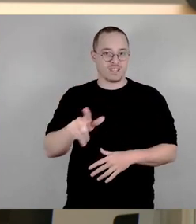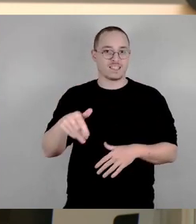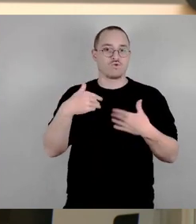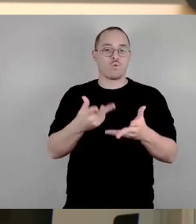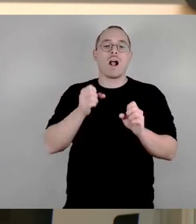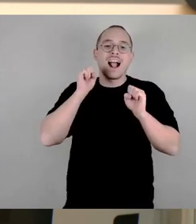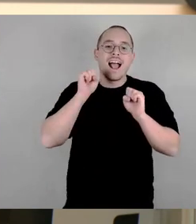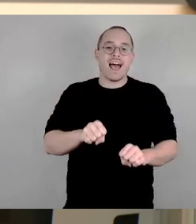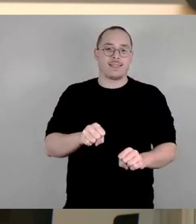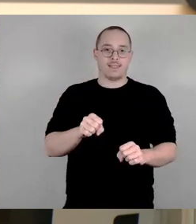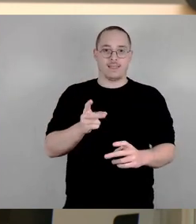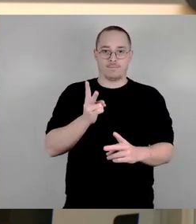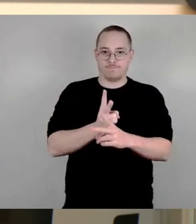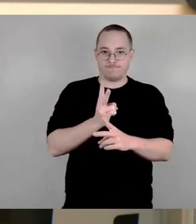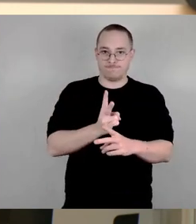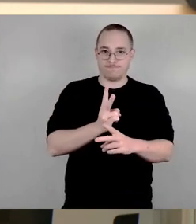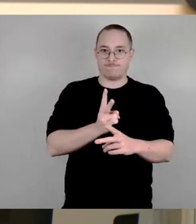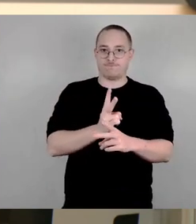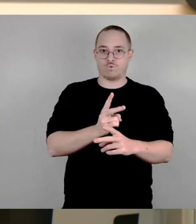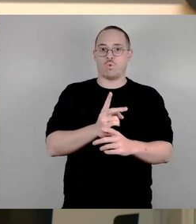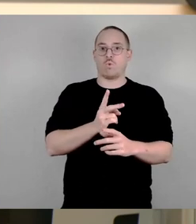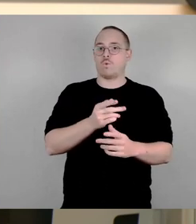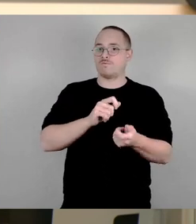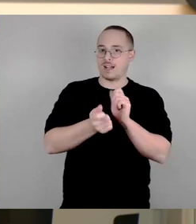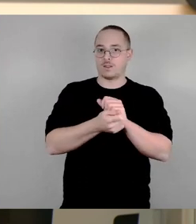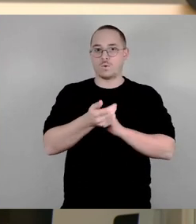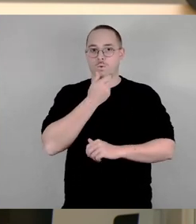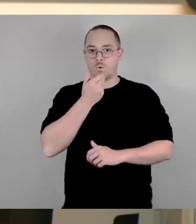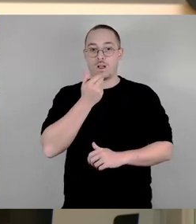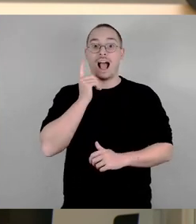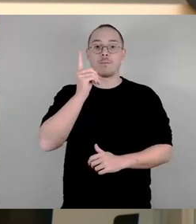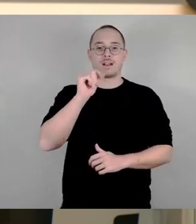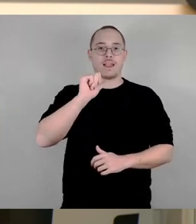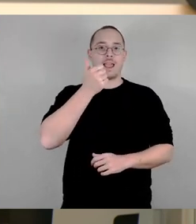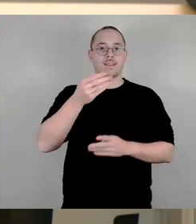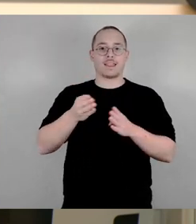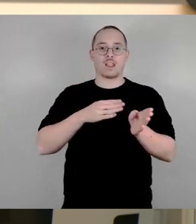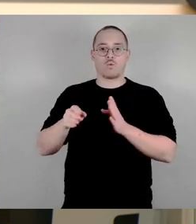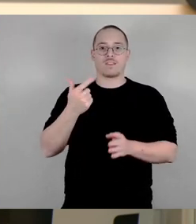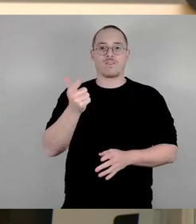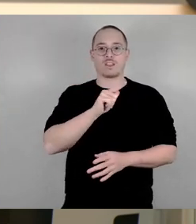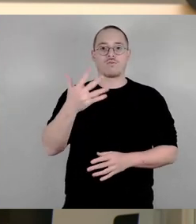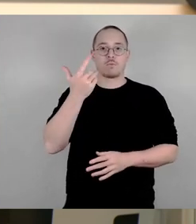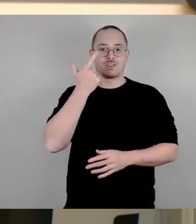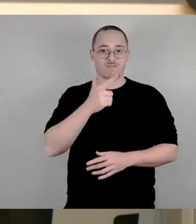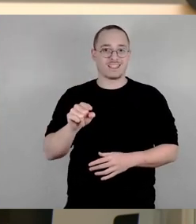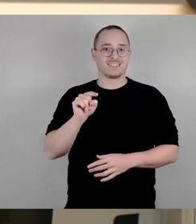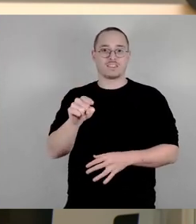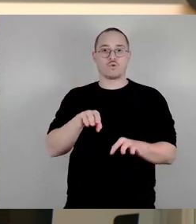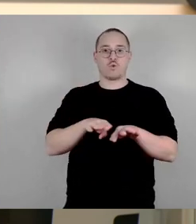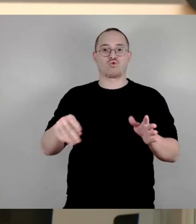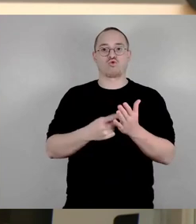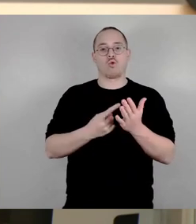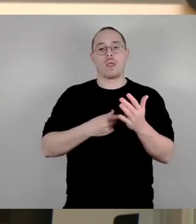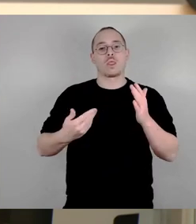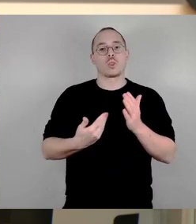Ab dem 1. Januar 2025 wird dann die Grundsteuer auf Grundlage neuen Rechtes erhoben. Die